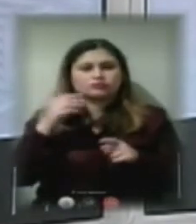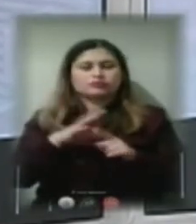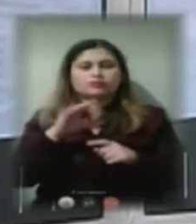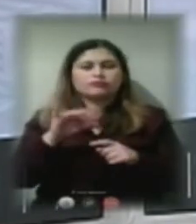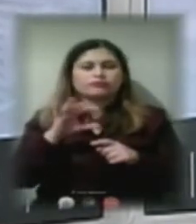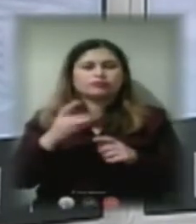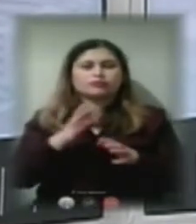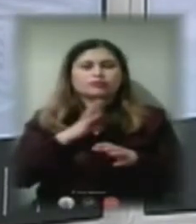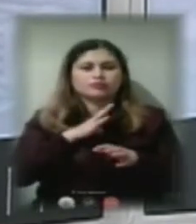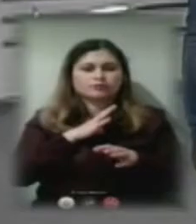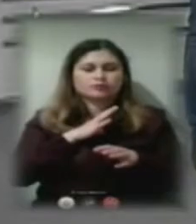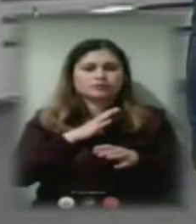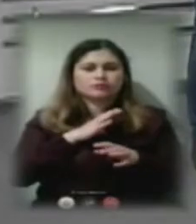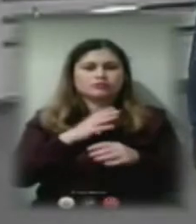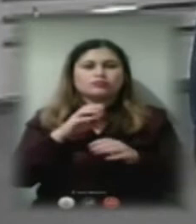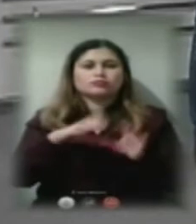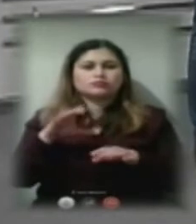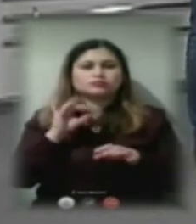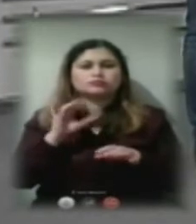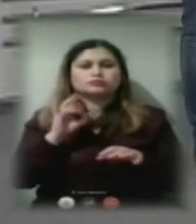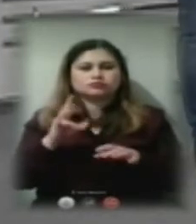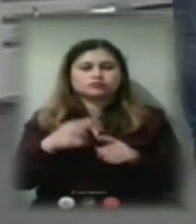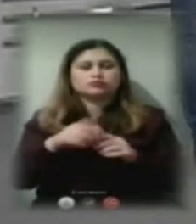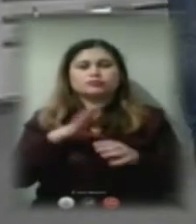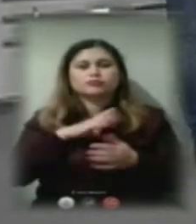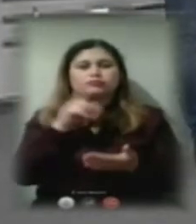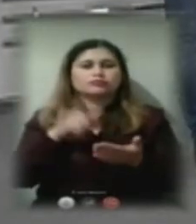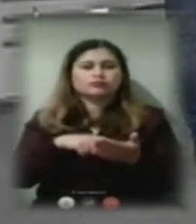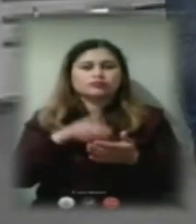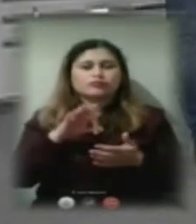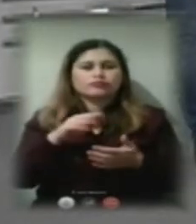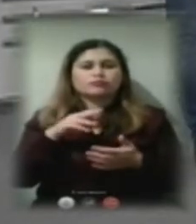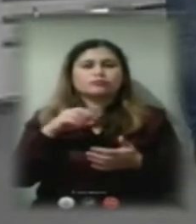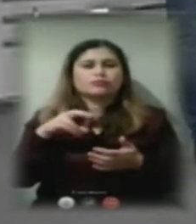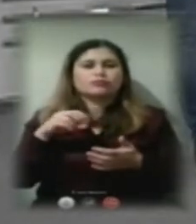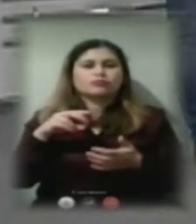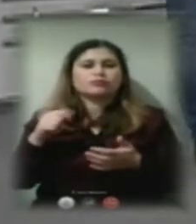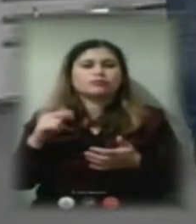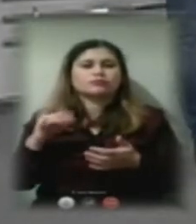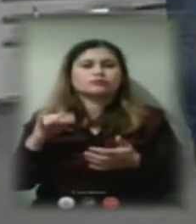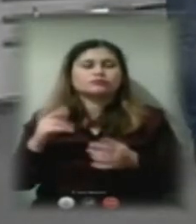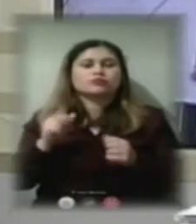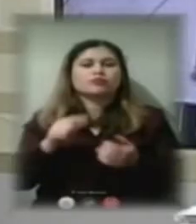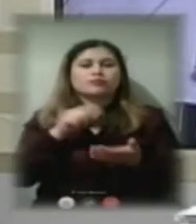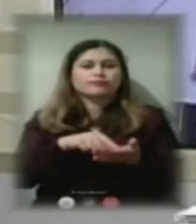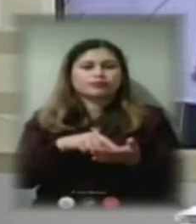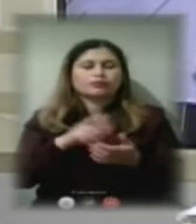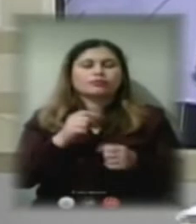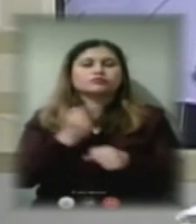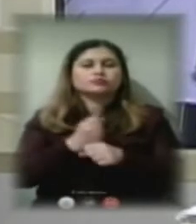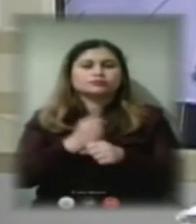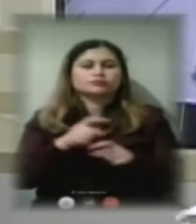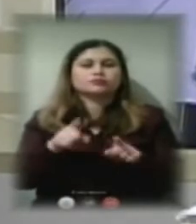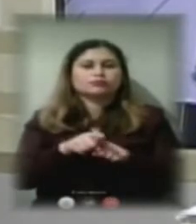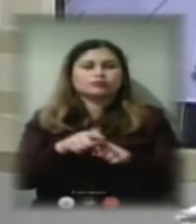присвячений опалювальному сезону, було запитання від глядачів, що як зробити так, аби будинок потрапив